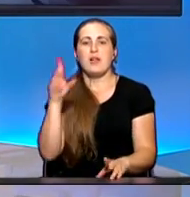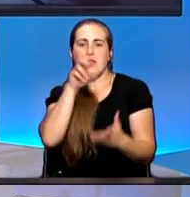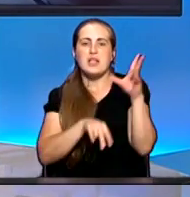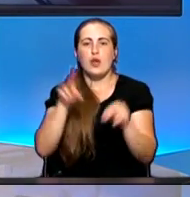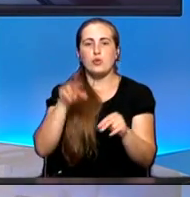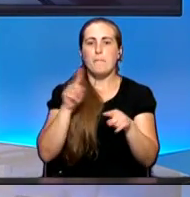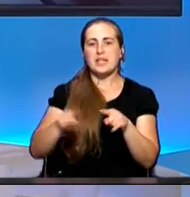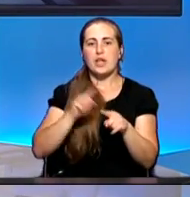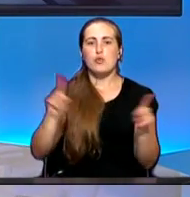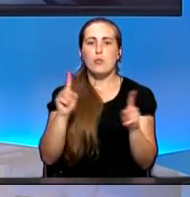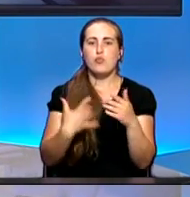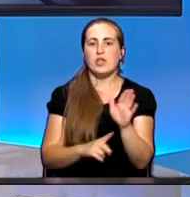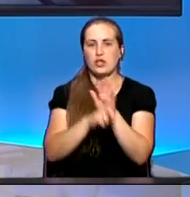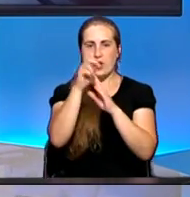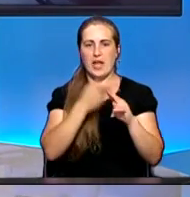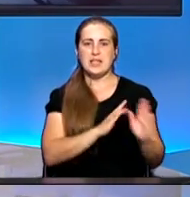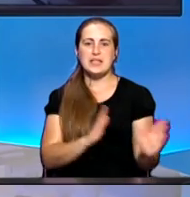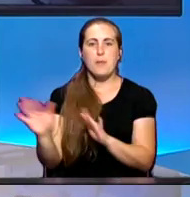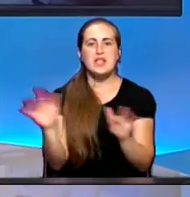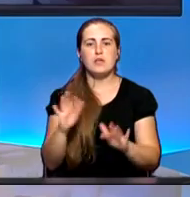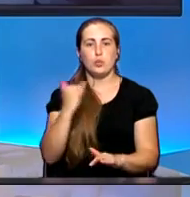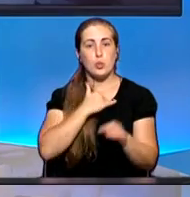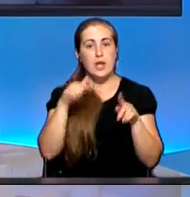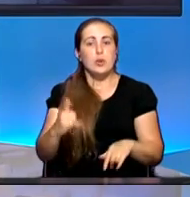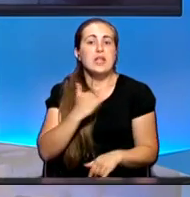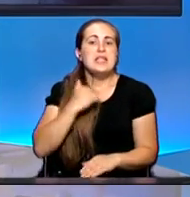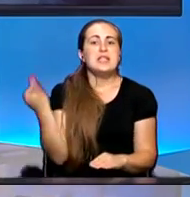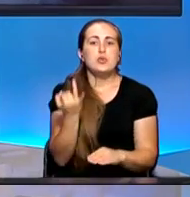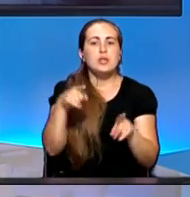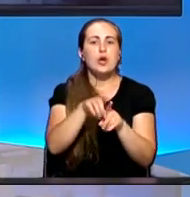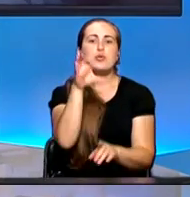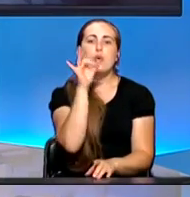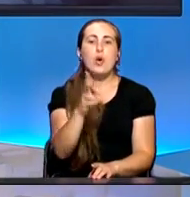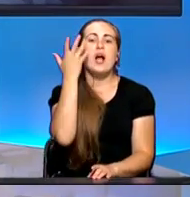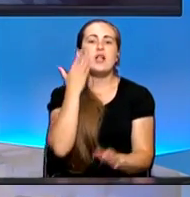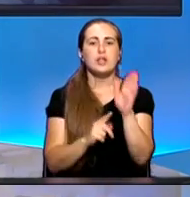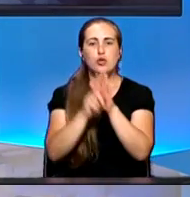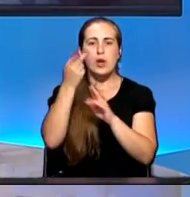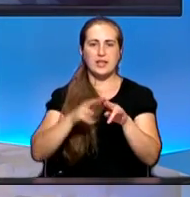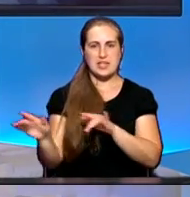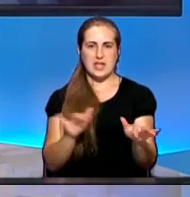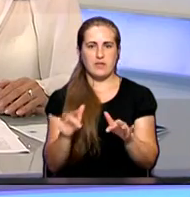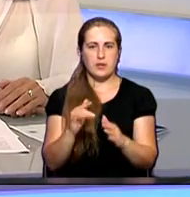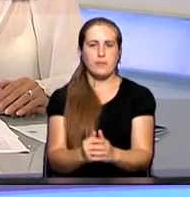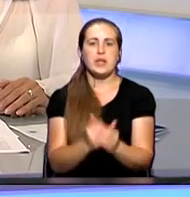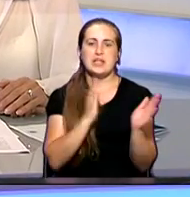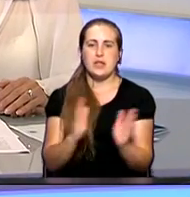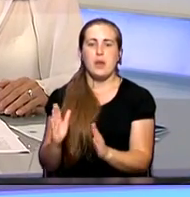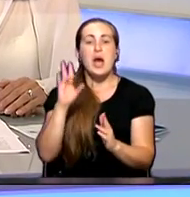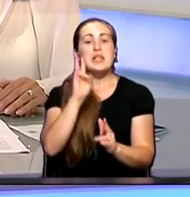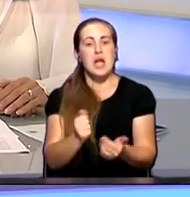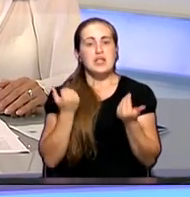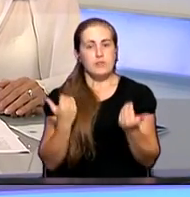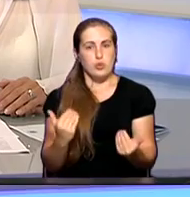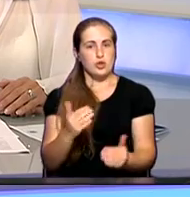чтобы начала эта система действовать у нас. Поэтому нас интересуют сроки. Когда же начнет действовать система? На сегодняшний момент